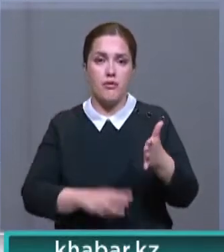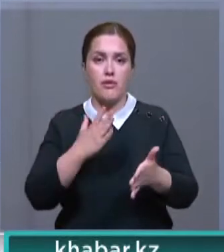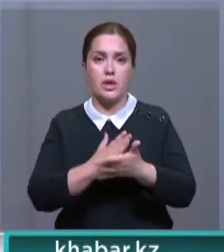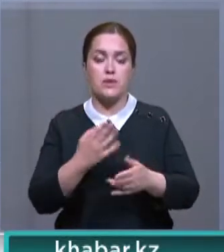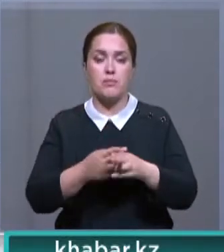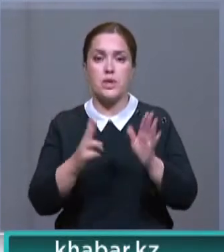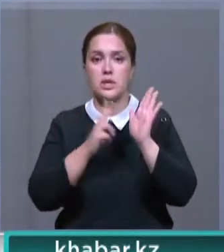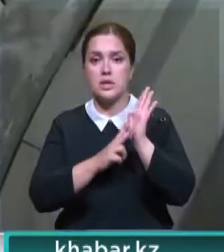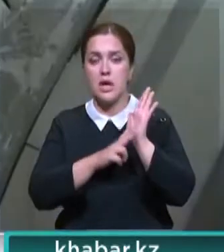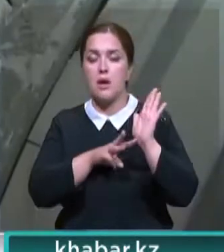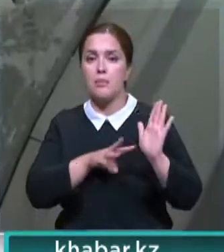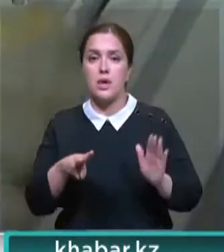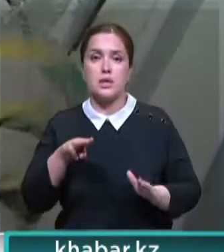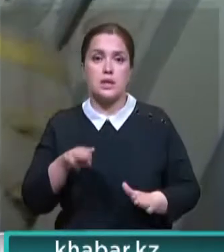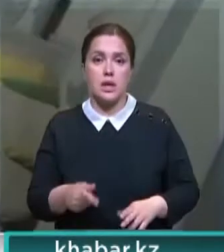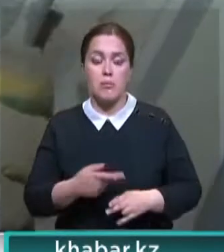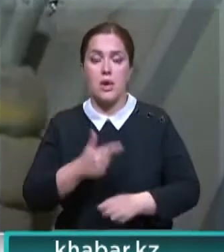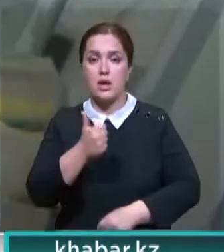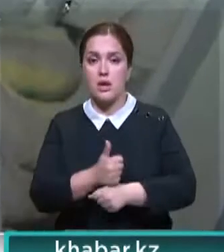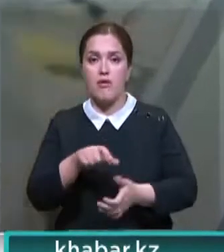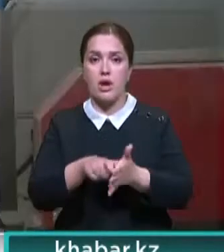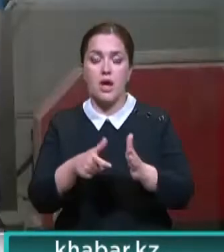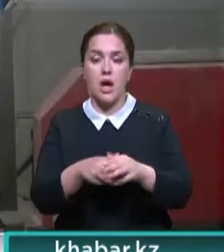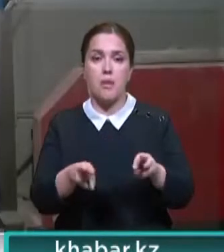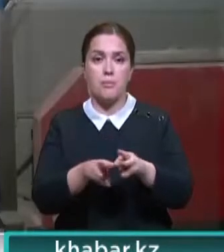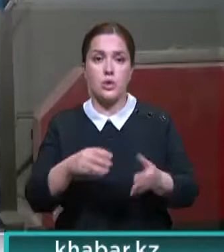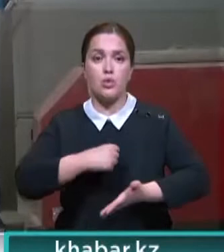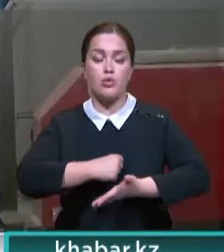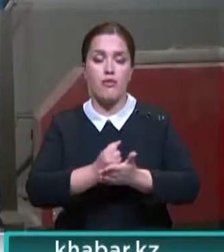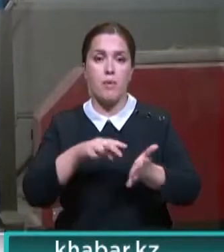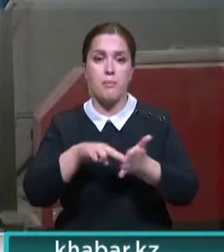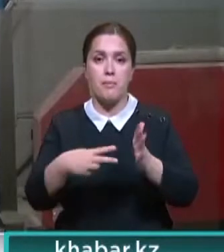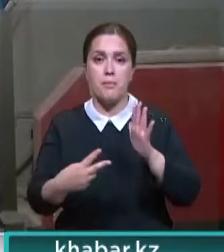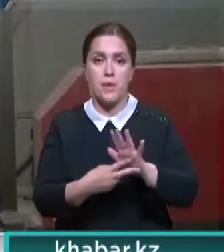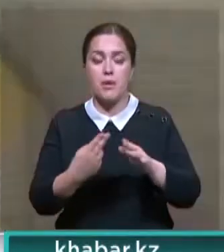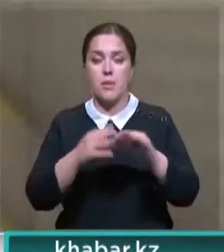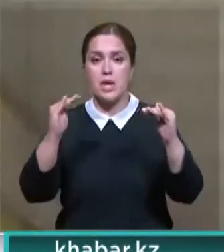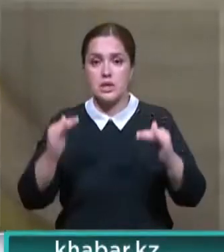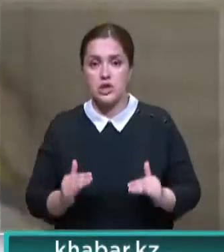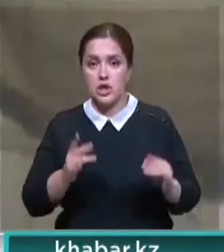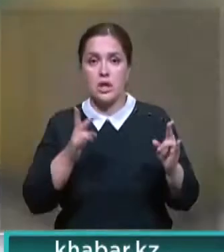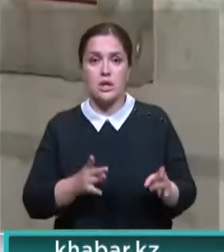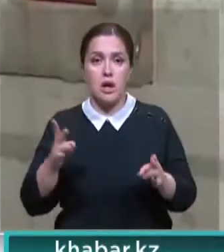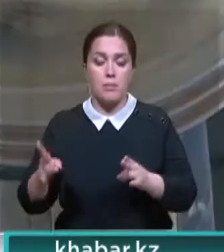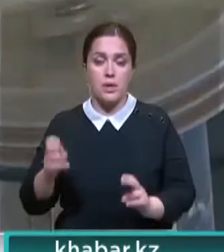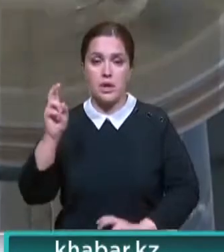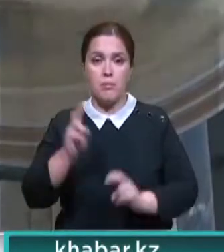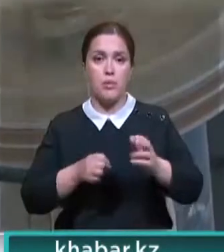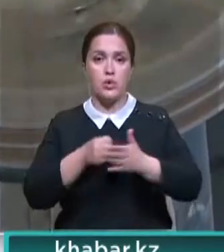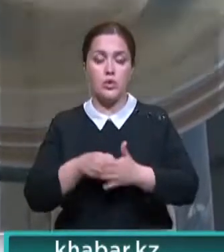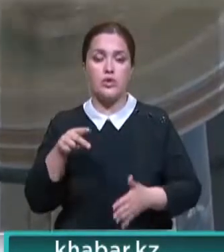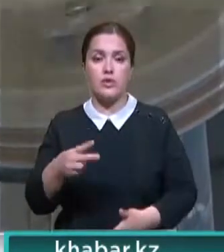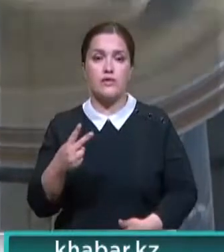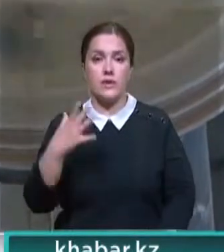более 70 миллионов тенге. Глава Кабмина Аскар Мамин утвердил план работы по снижению травматизма на производстве до 2025